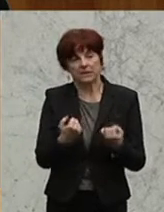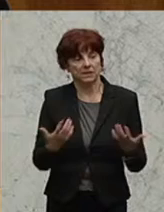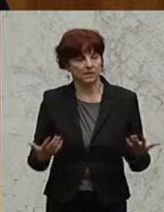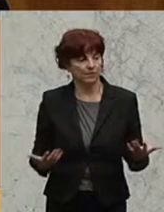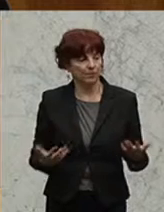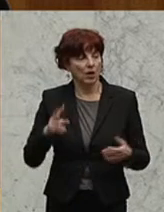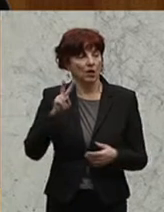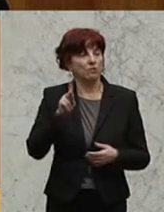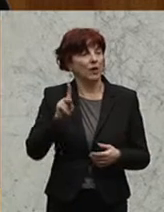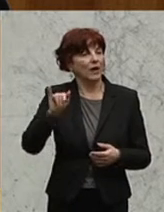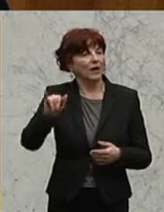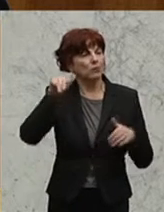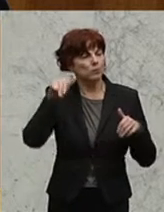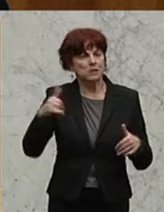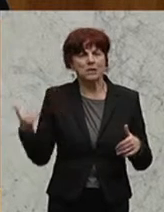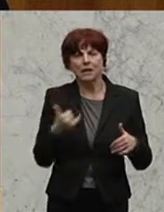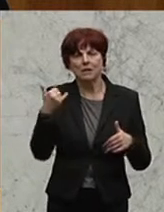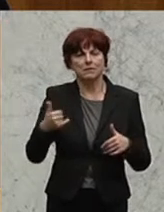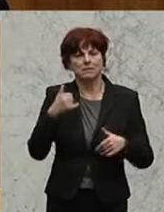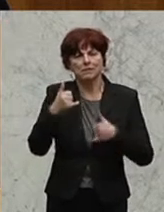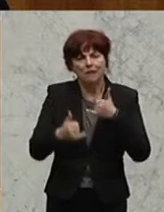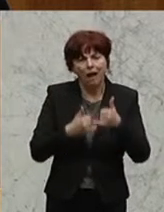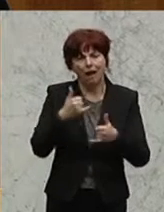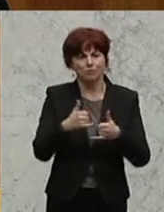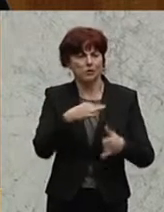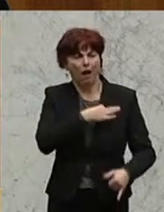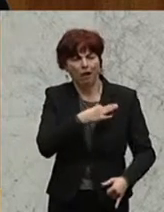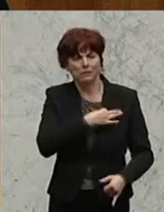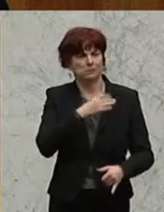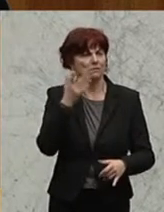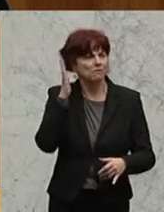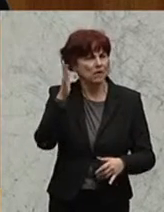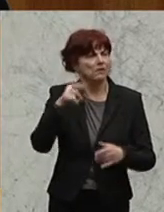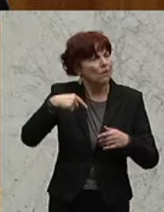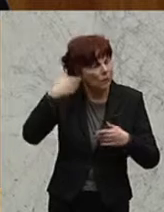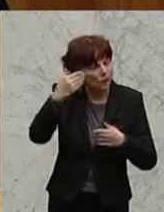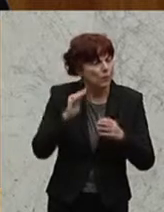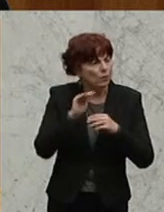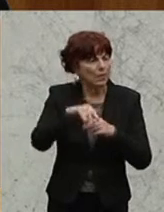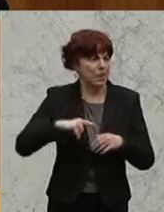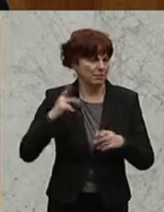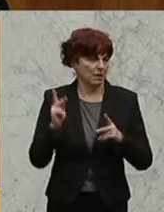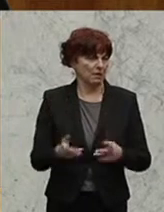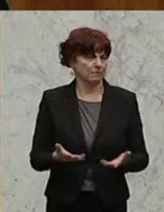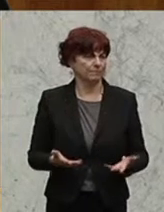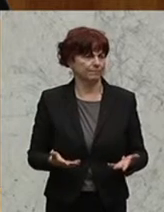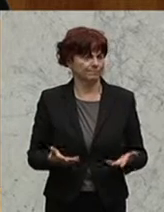rechnen, ob sie dann überhaupt existieren oder nicht. Und ein anderes Problem